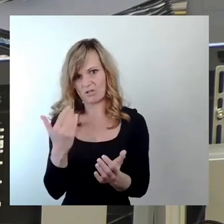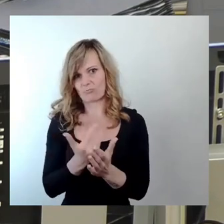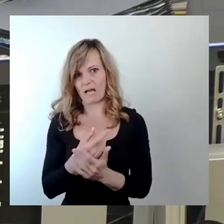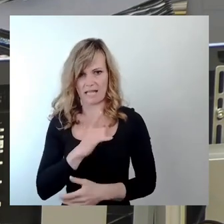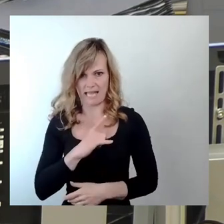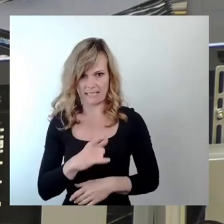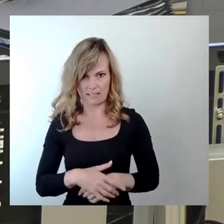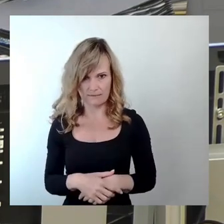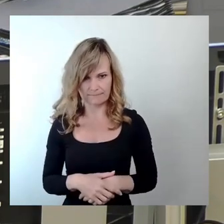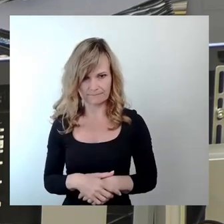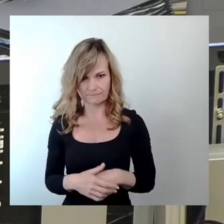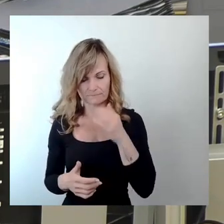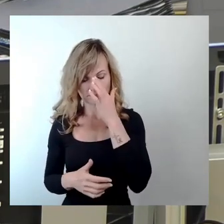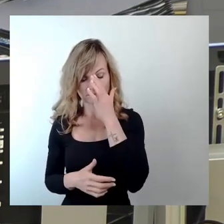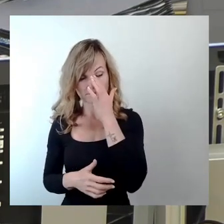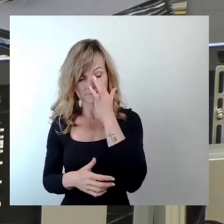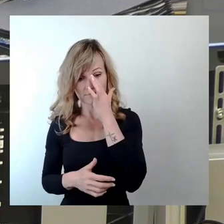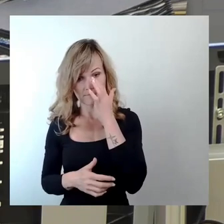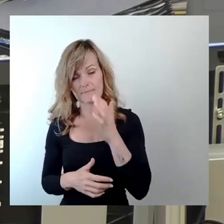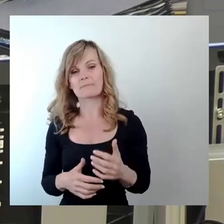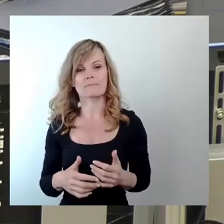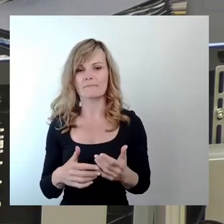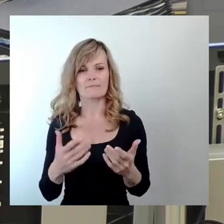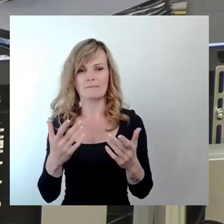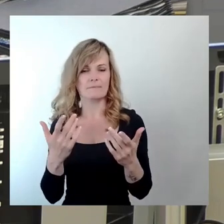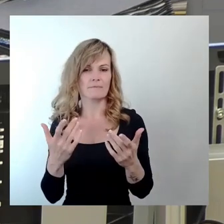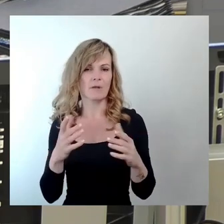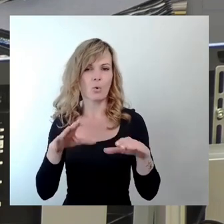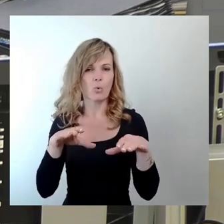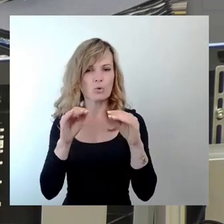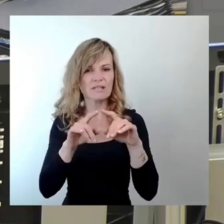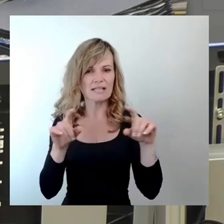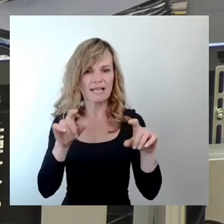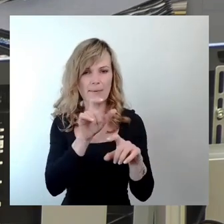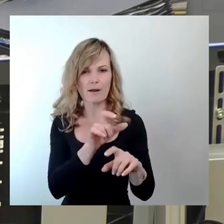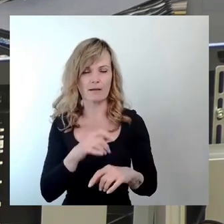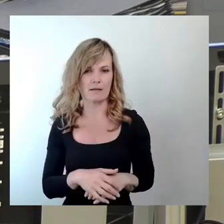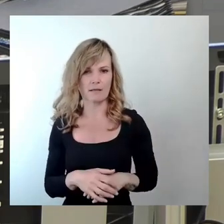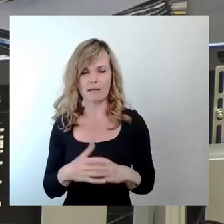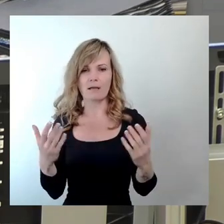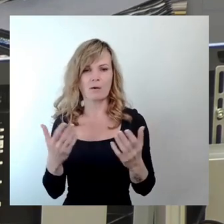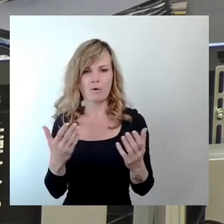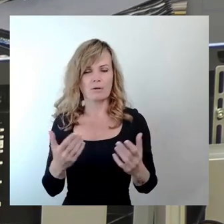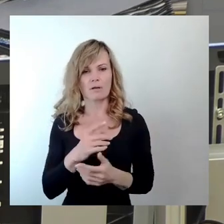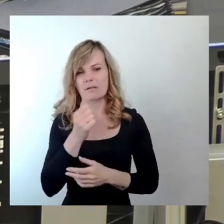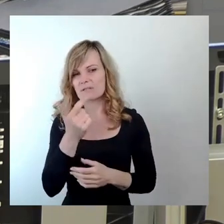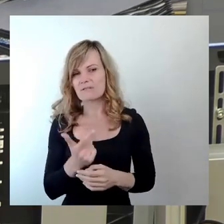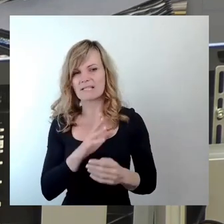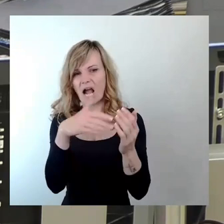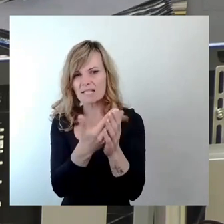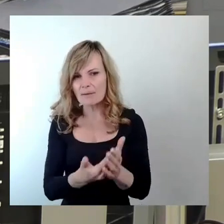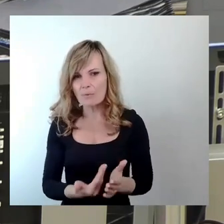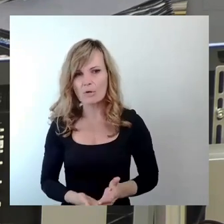willkürlichen Unternehmen oder der Landnahme für irgendwelche Angebote das Wort so nicht.